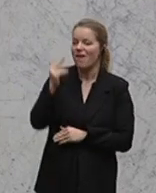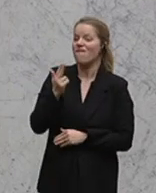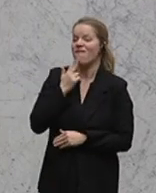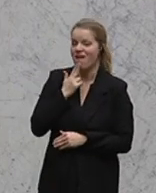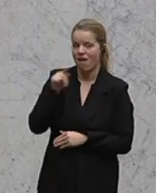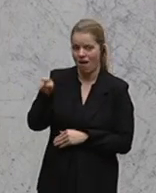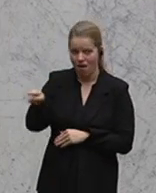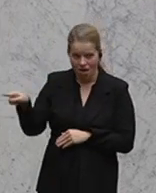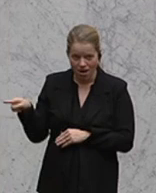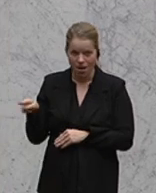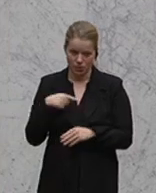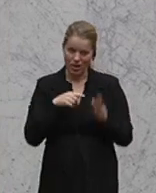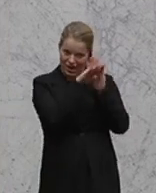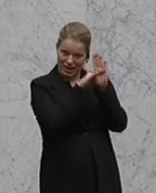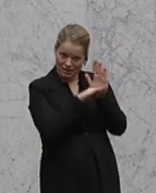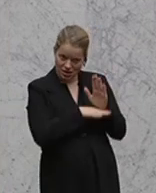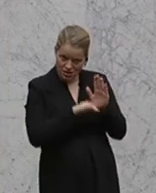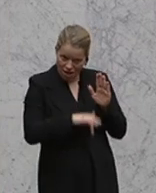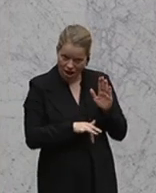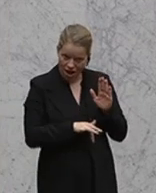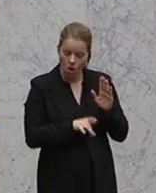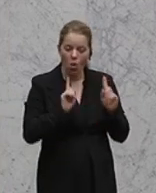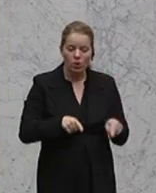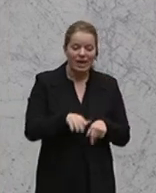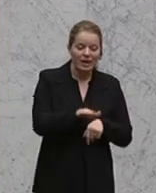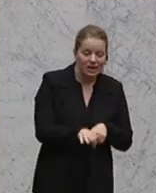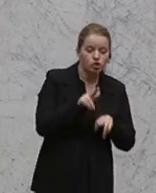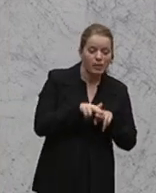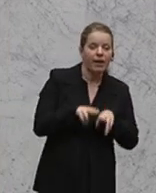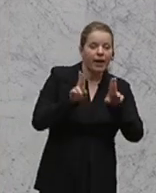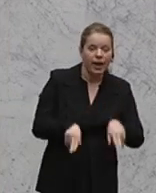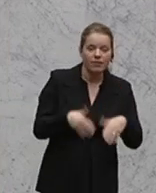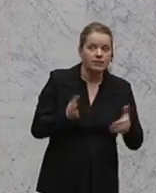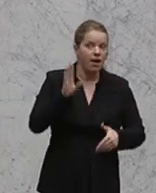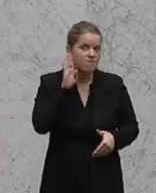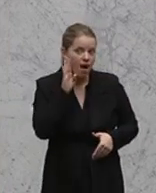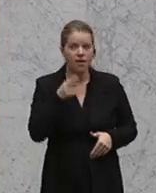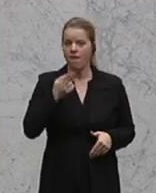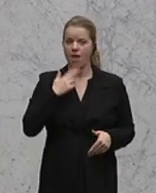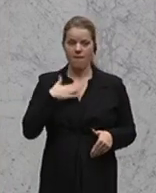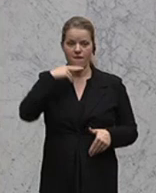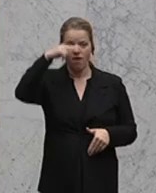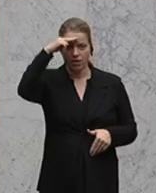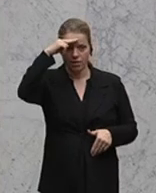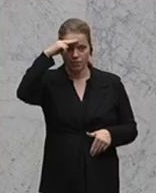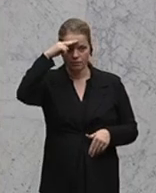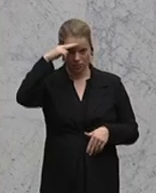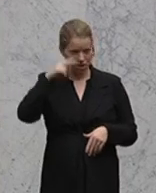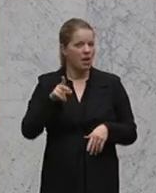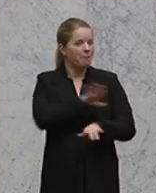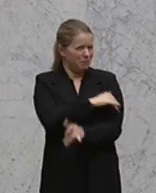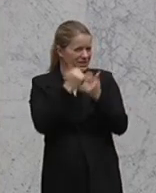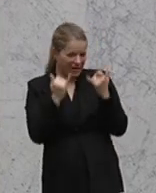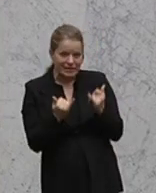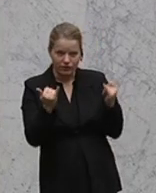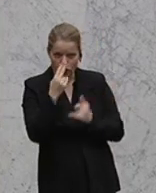registriert klar ist, und dass dieses Kind später einmal das Anrecht hat, zu erfahren, wer sein Vater ist. Was war bis jetzt? Bis jetzt